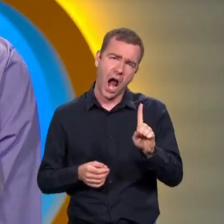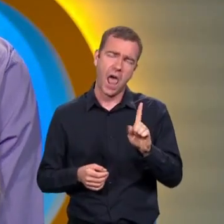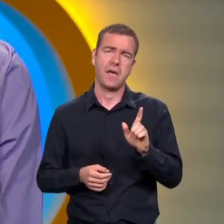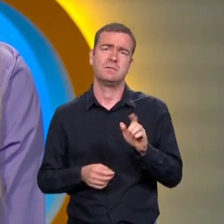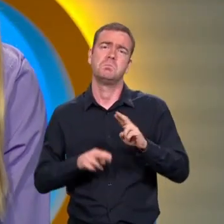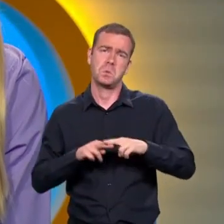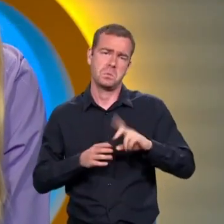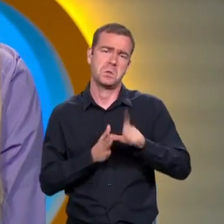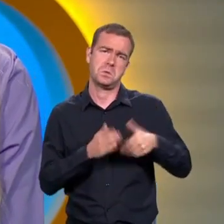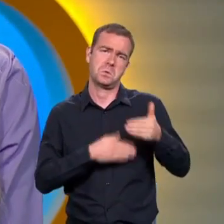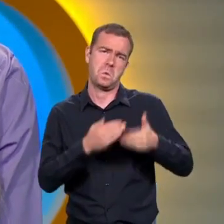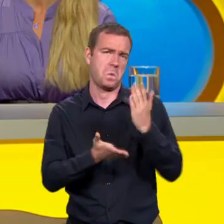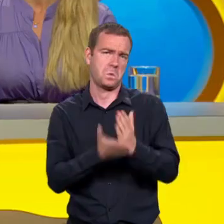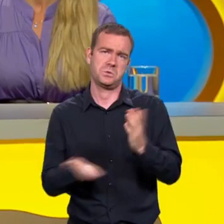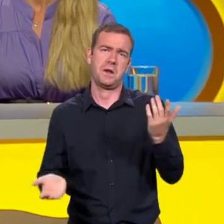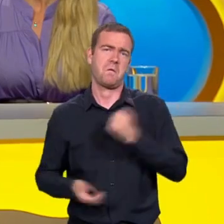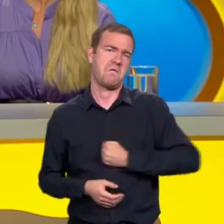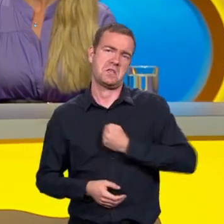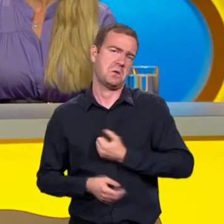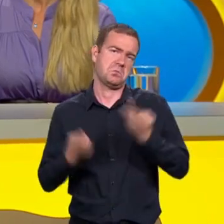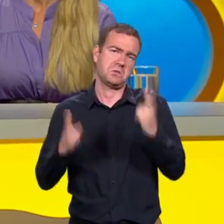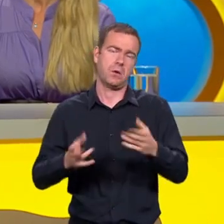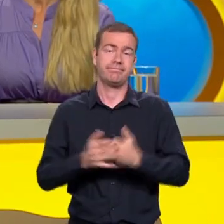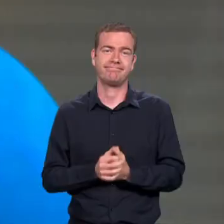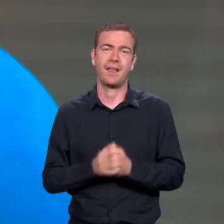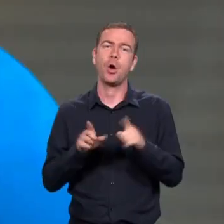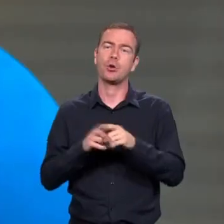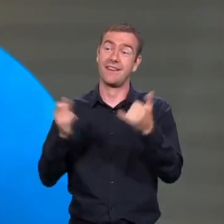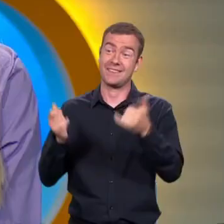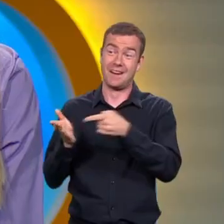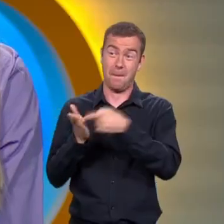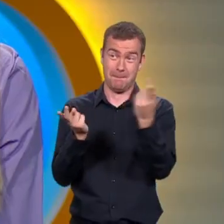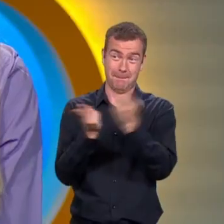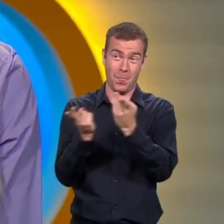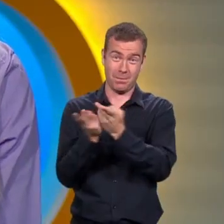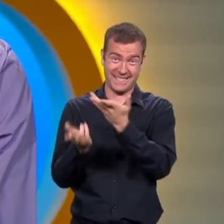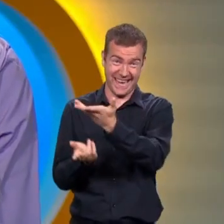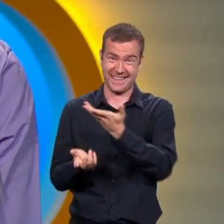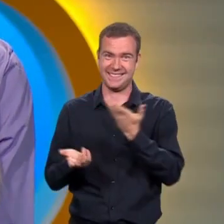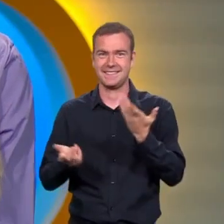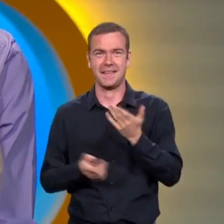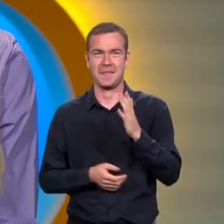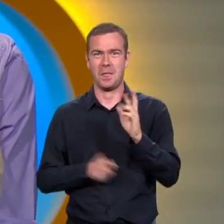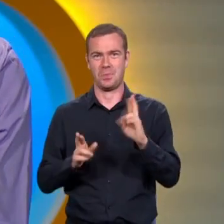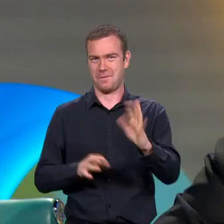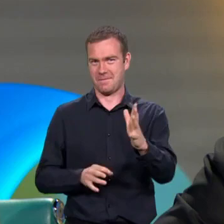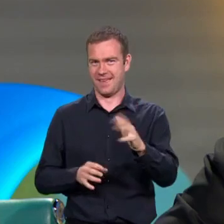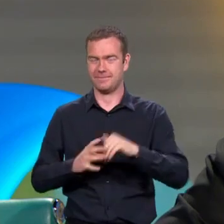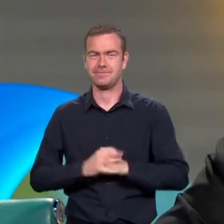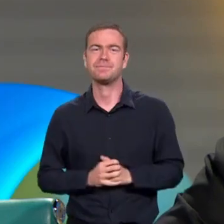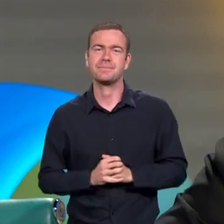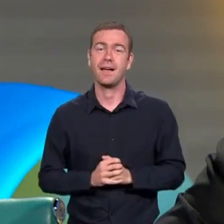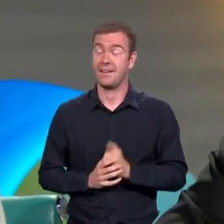počase se tomu zasmějete. Tak to nejako nám to predveděte aj dnes. No to doufám, že ne. To dám.